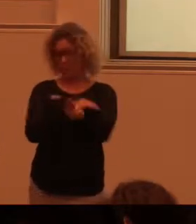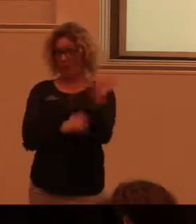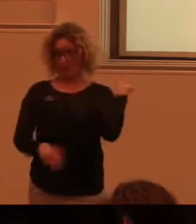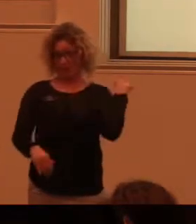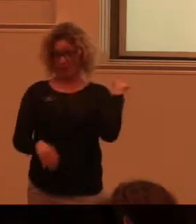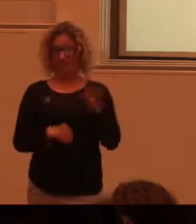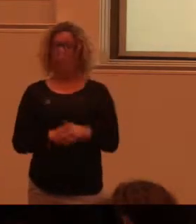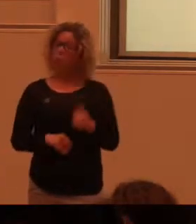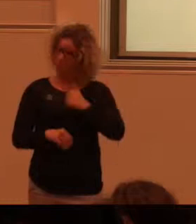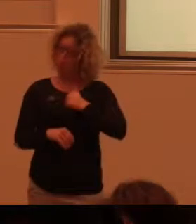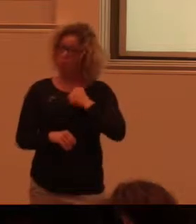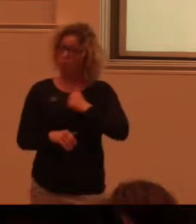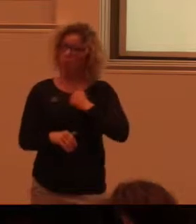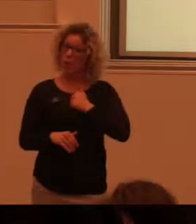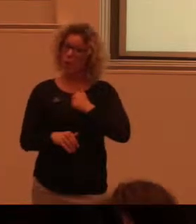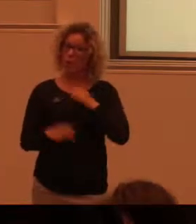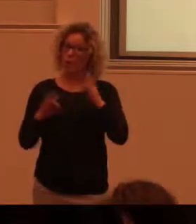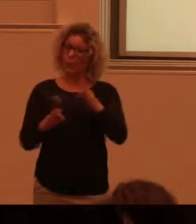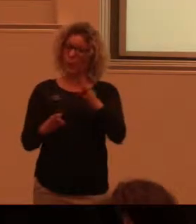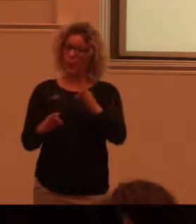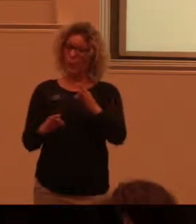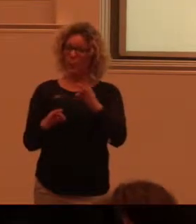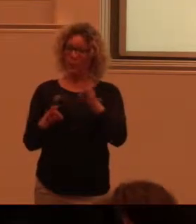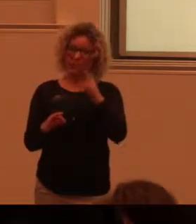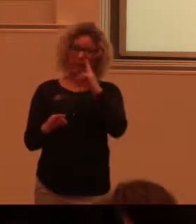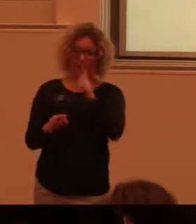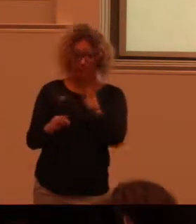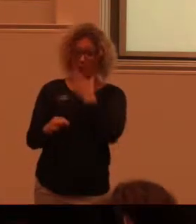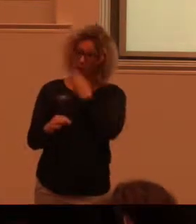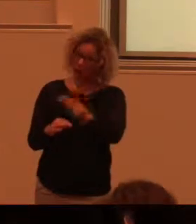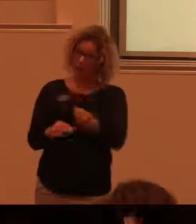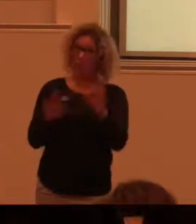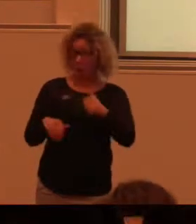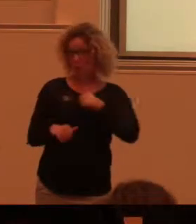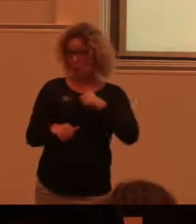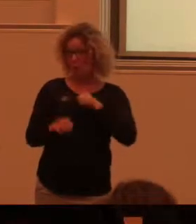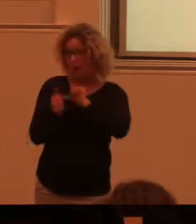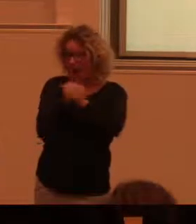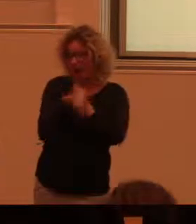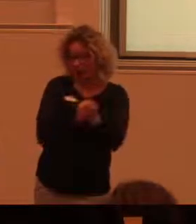Och därmed behöll man ju faktiskt utseendet på håll ändå från just kulturhavet.